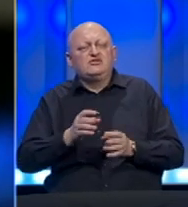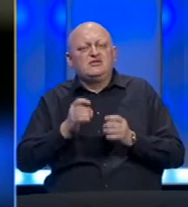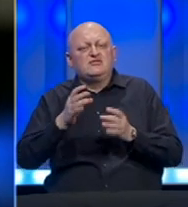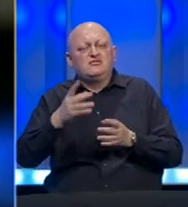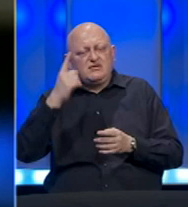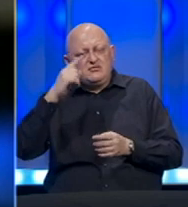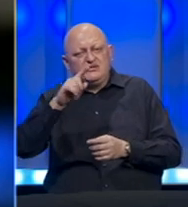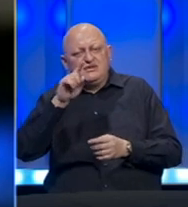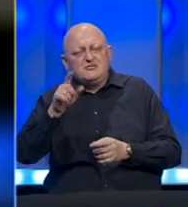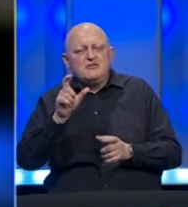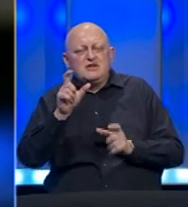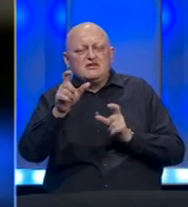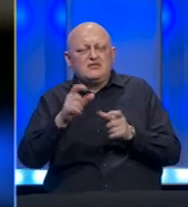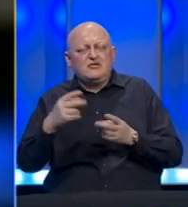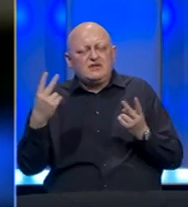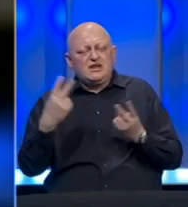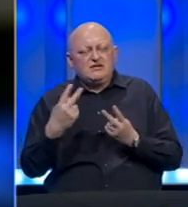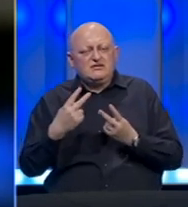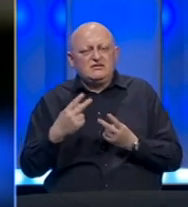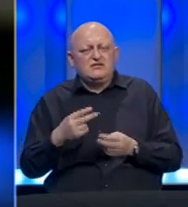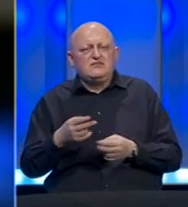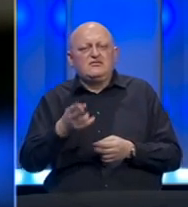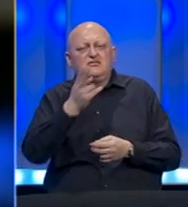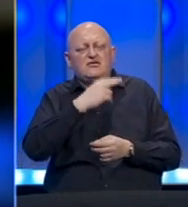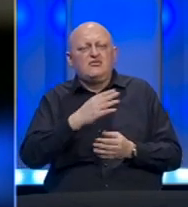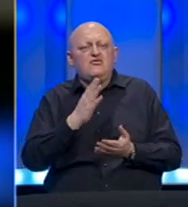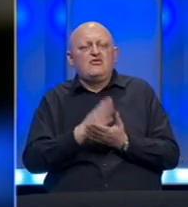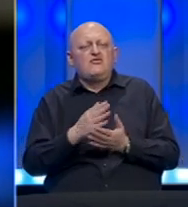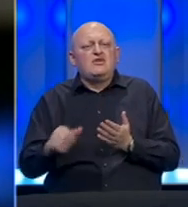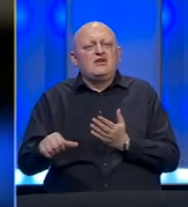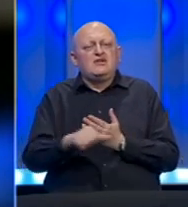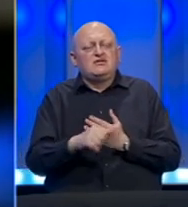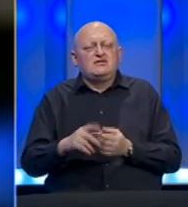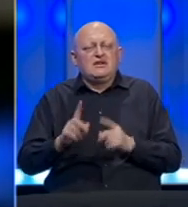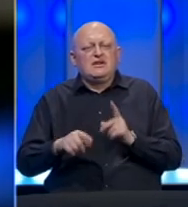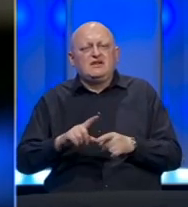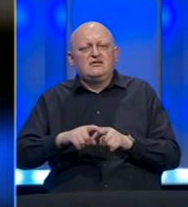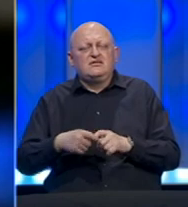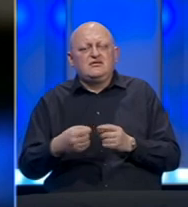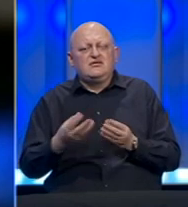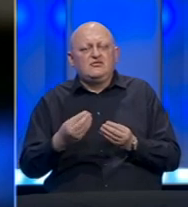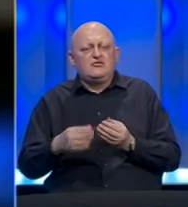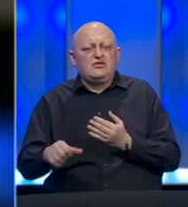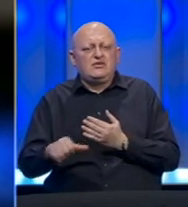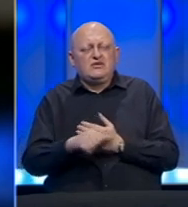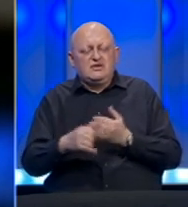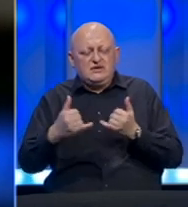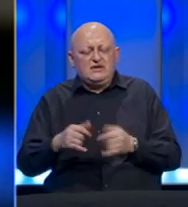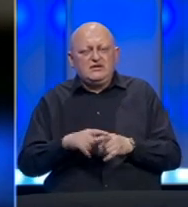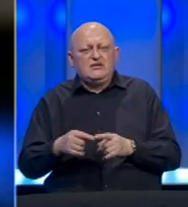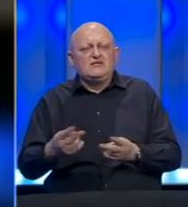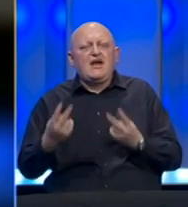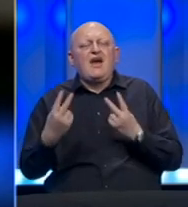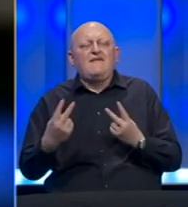smislena pitanja, jer da se razumijemo, zvaničnici su od uvijek skrivali neke stvari, često su skrivali, pa i danas, one